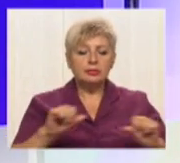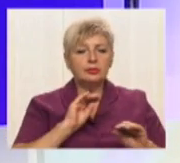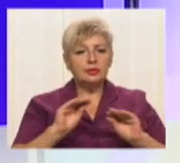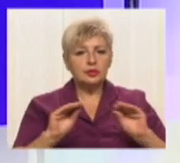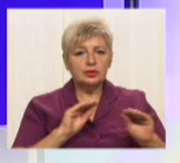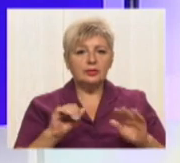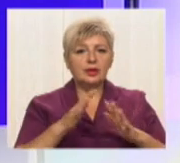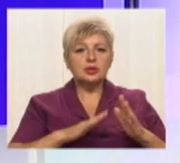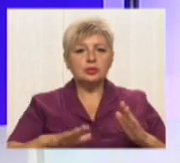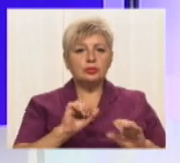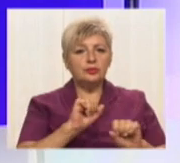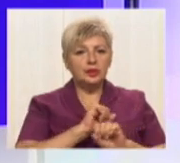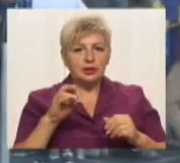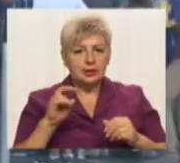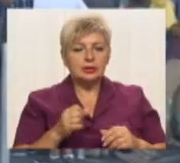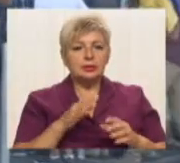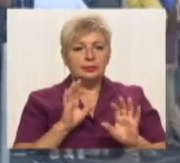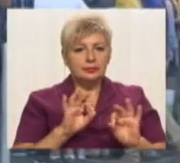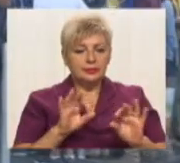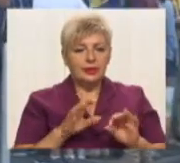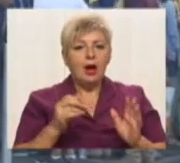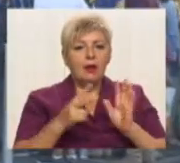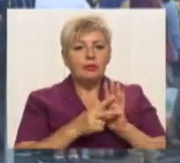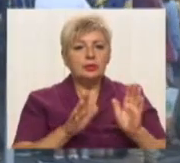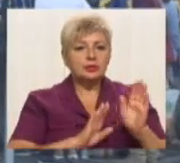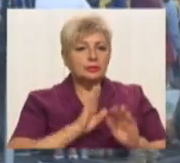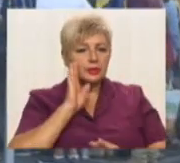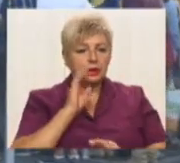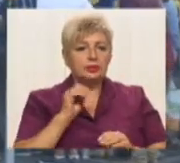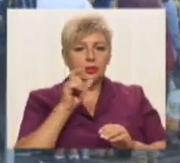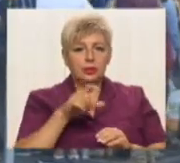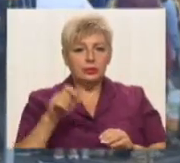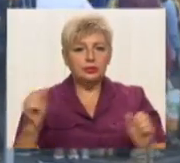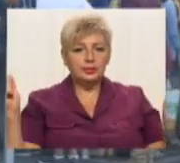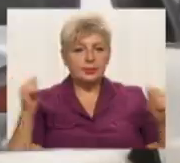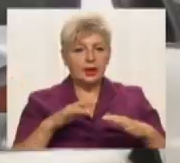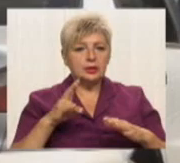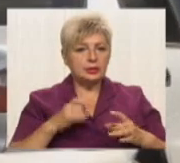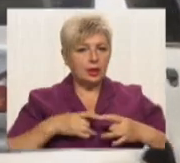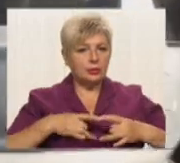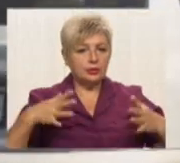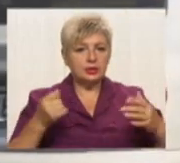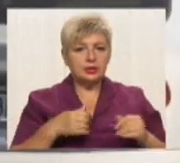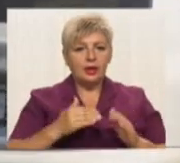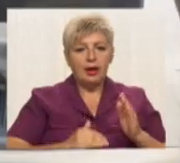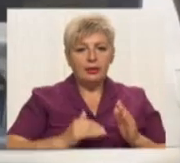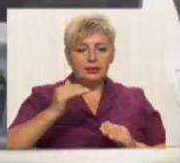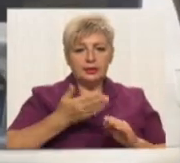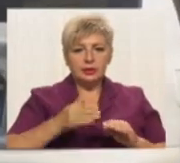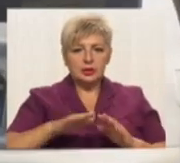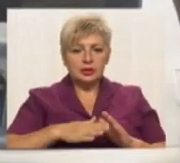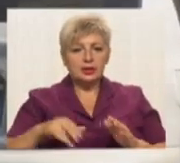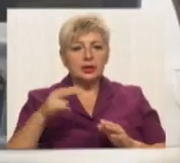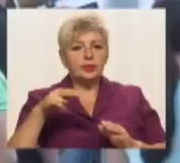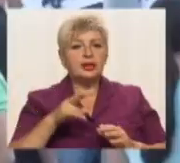відпочинку. Подробиці у сюжеті. Восьма година ранку. Люди збираються на урочистості. Верхня частина проспекту Дмитра Яворницького